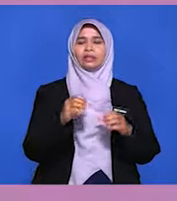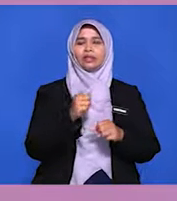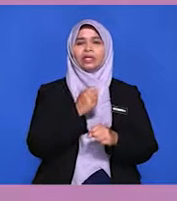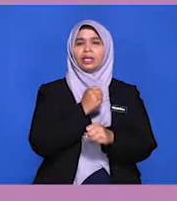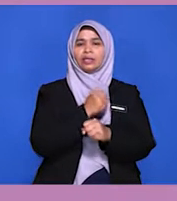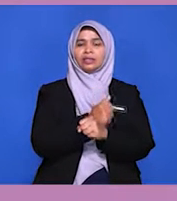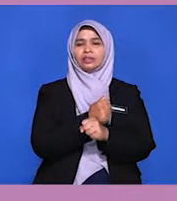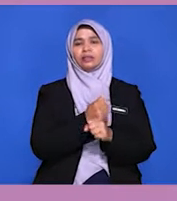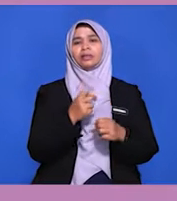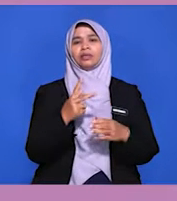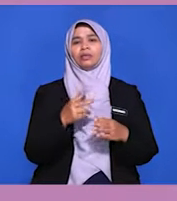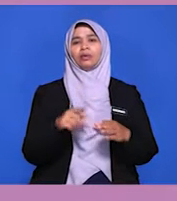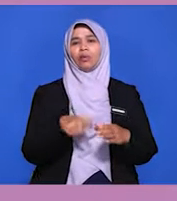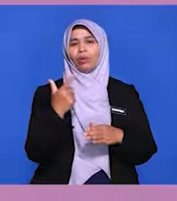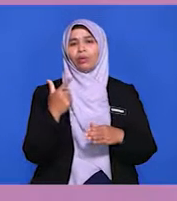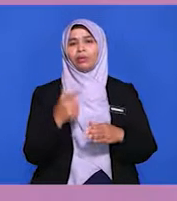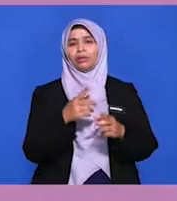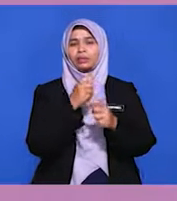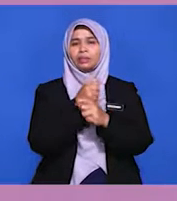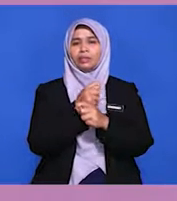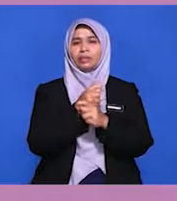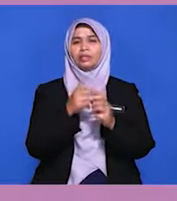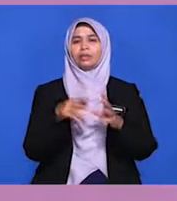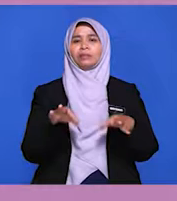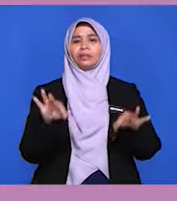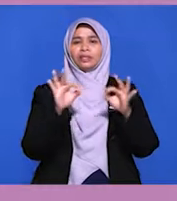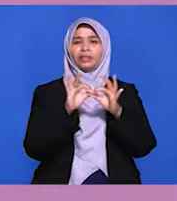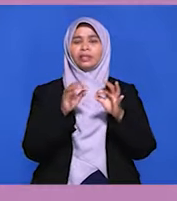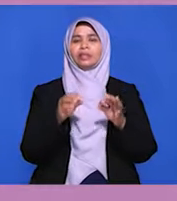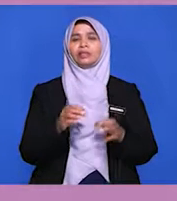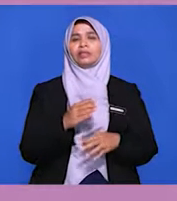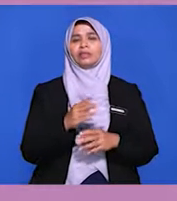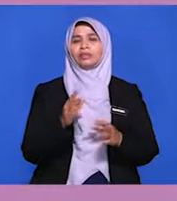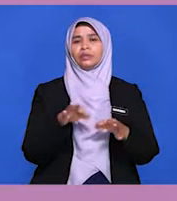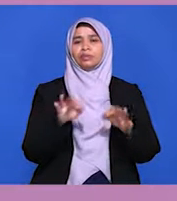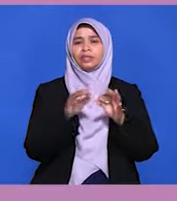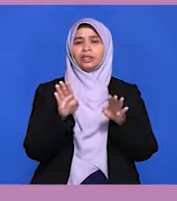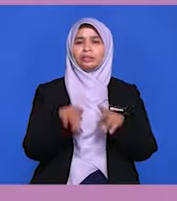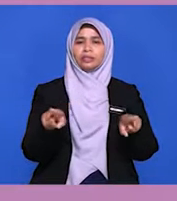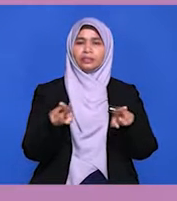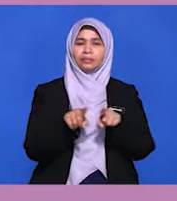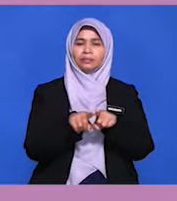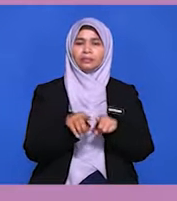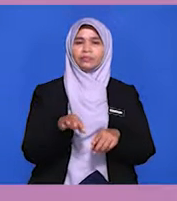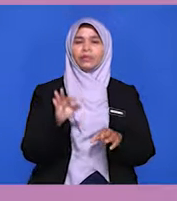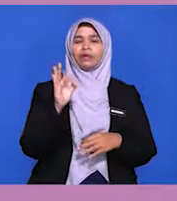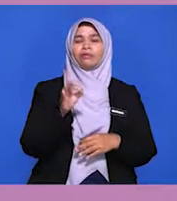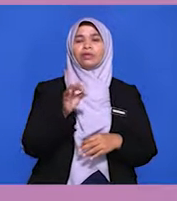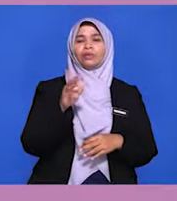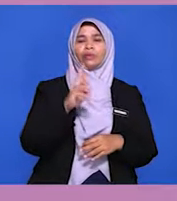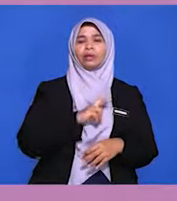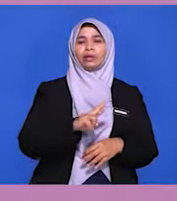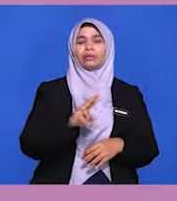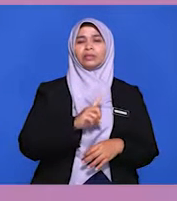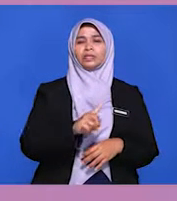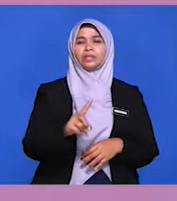juga untuk mempertahankan kepentingan tempatan dan kepentingan bersama. Keempat, faktor agama